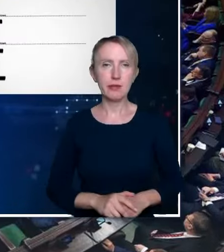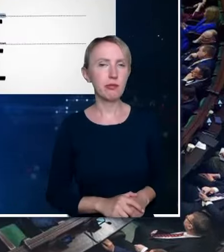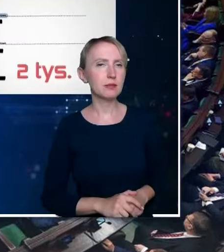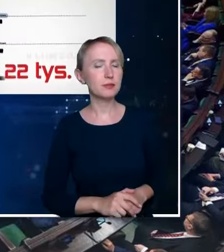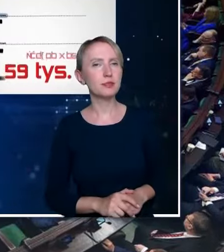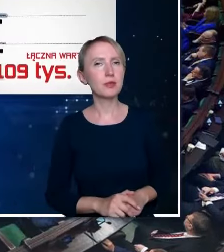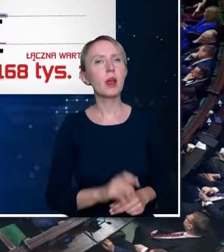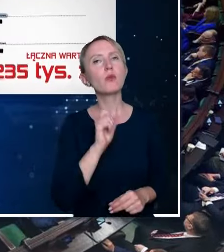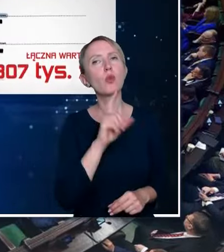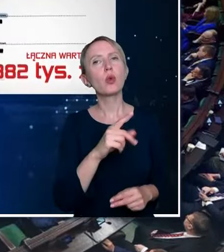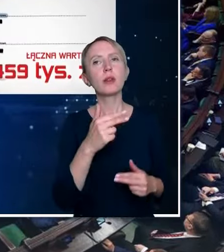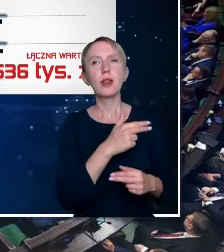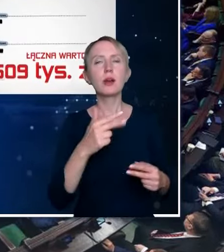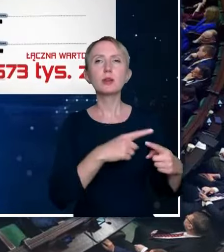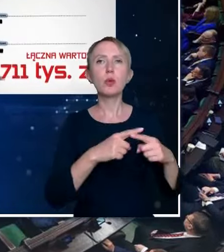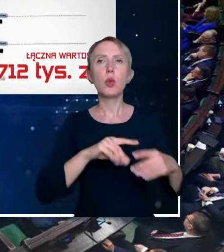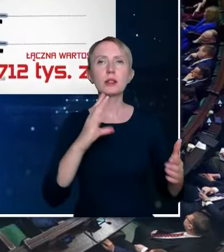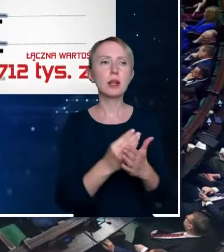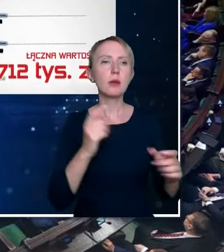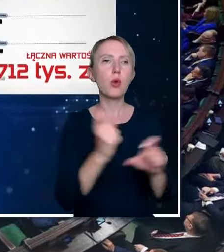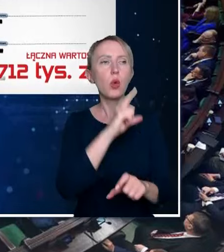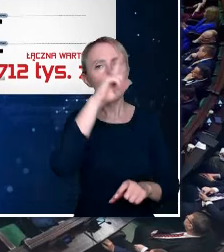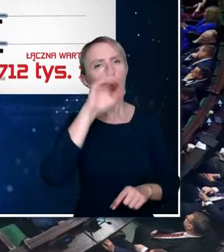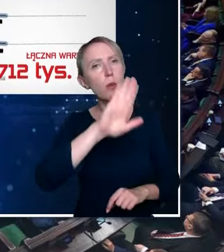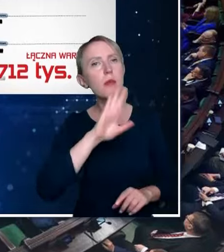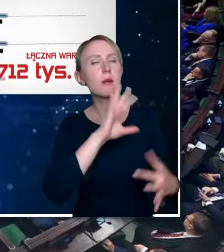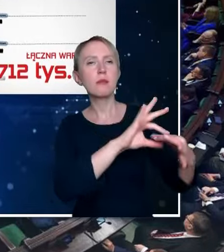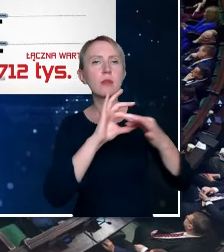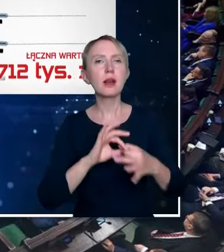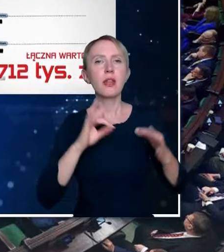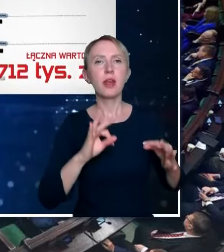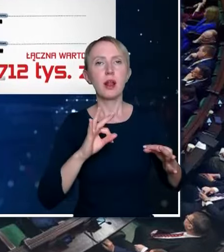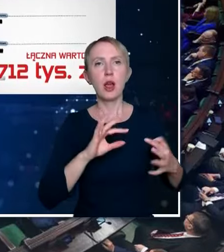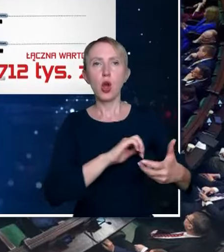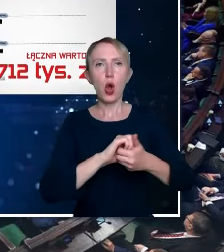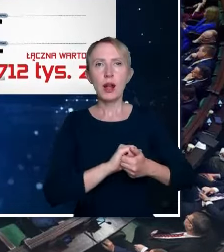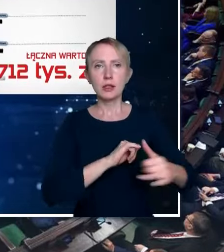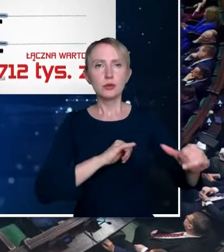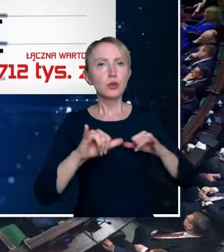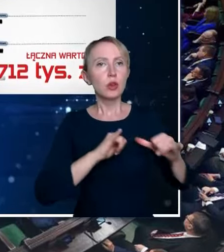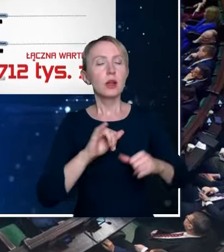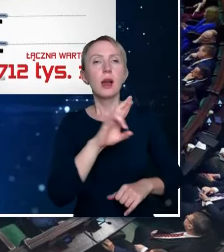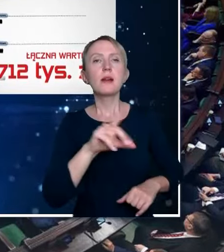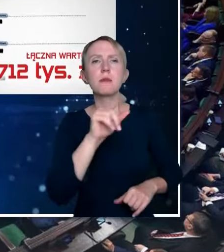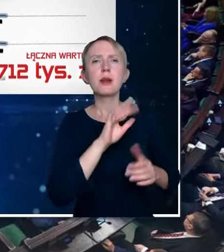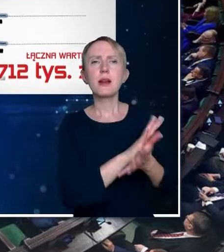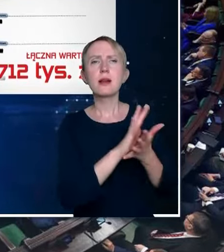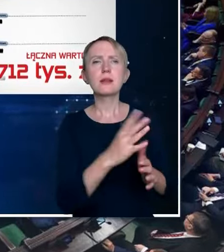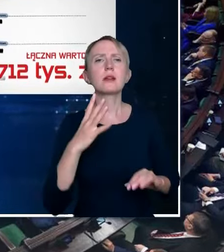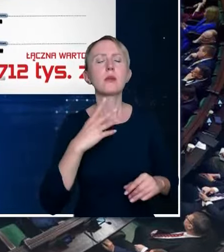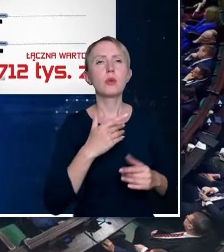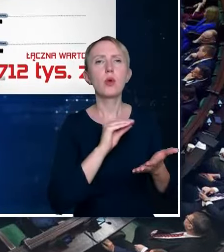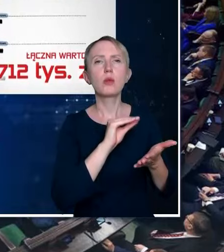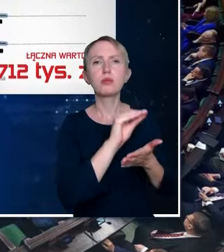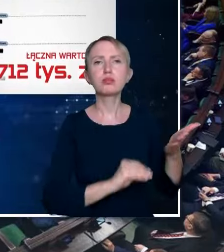bo mamy temat obsady spółek Skarbu Państwa przez ludzi związanych z obecną koalicją rządzącą. Rzeczpospolita ostatnio pisała o bracie